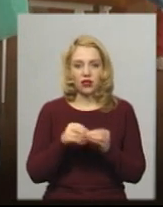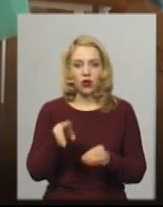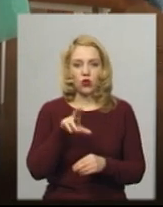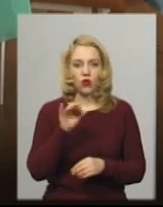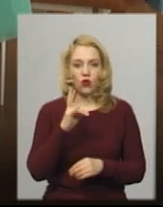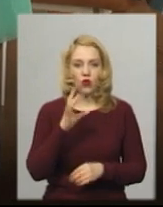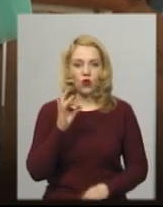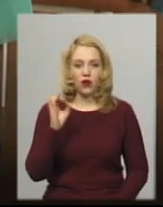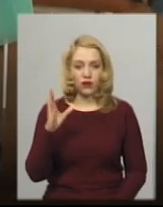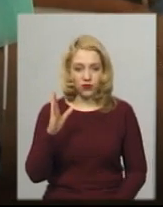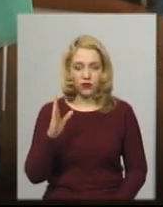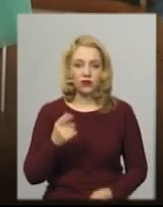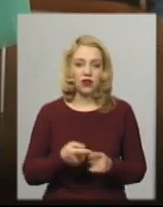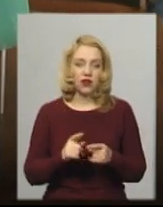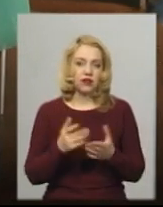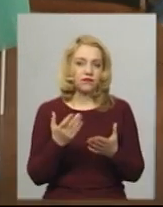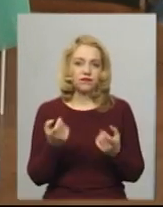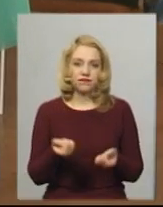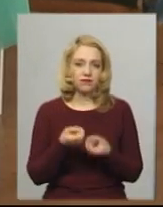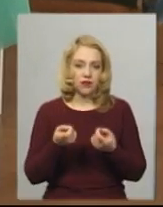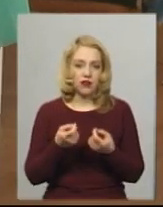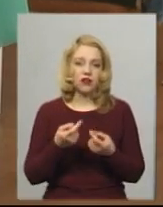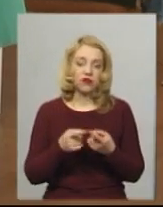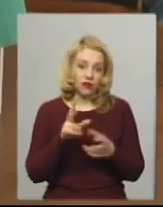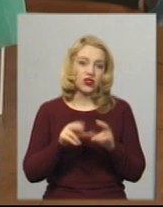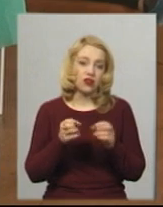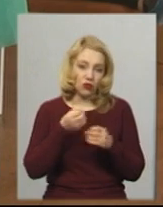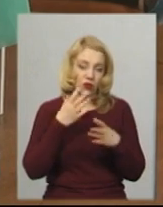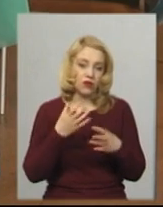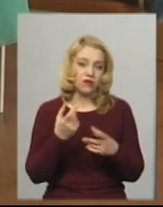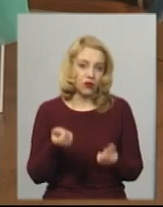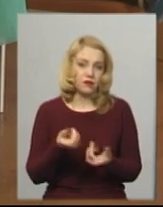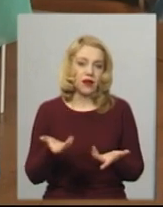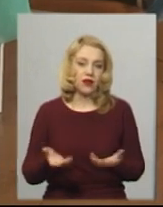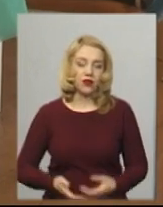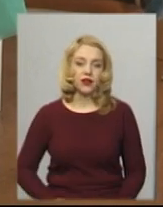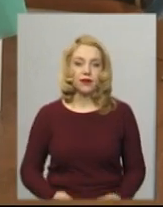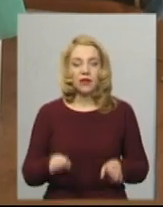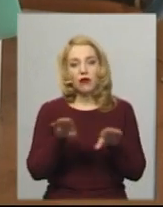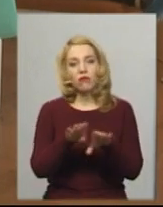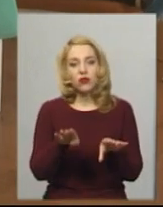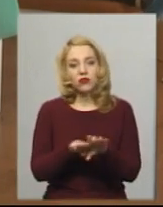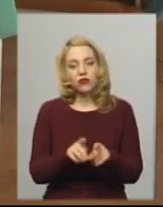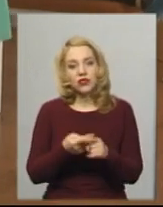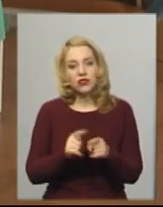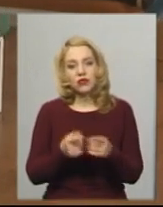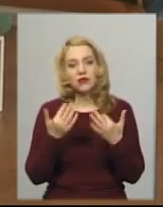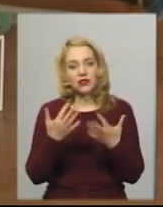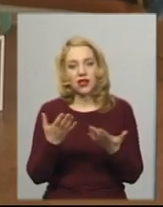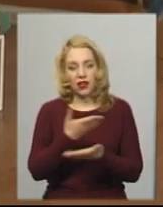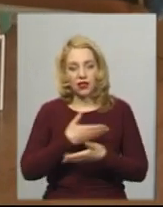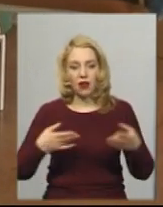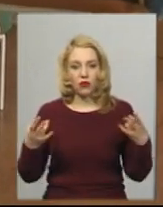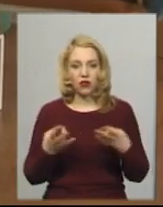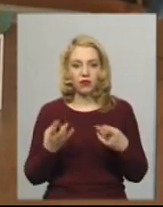день є, то дуже добре. Хоч це мало порівняно з тим, скільки нам потрібно